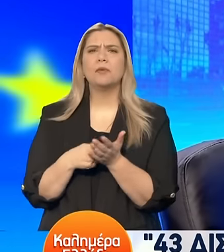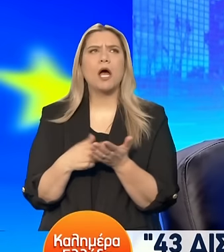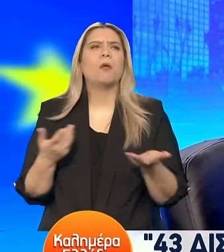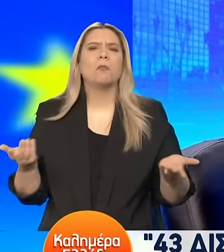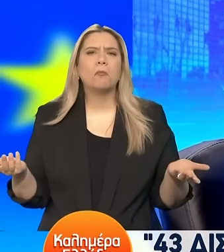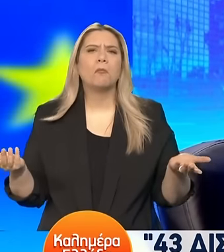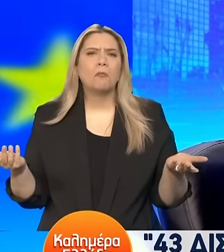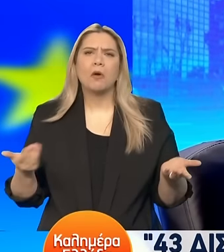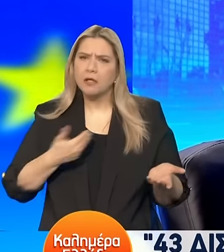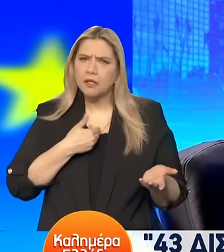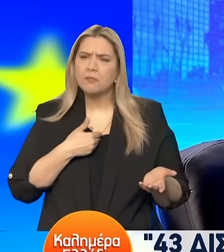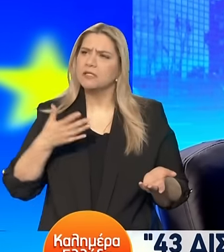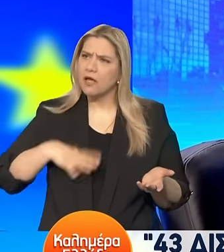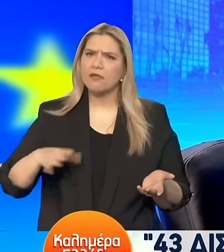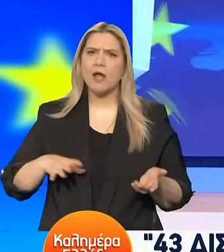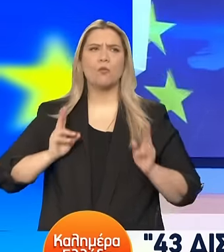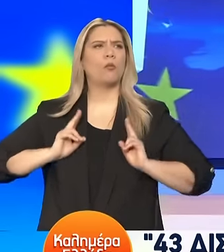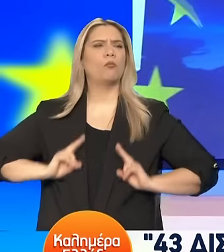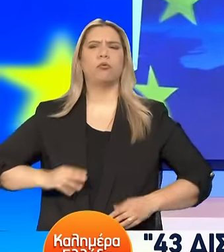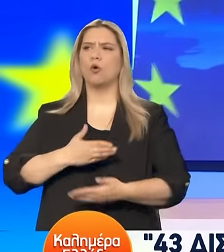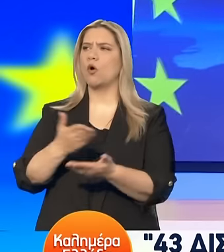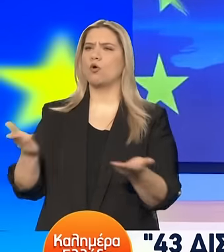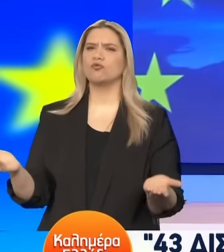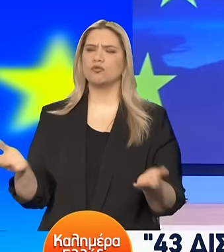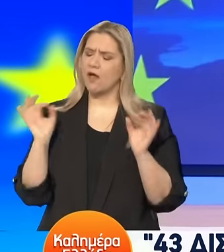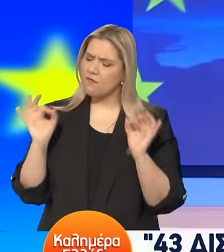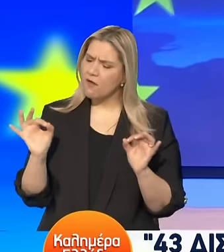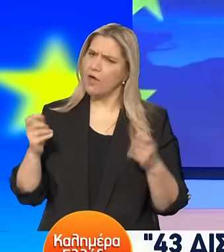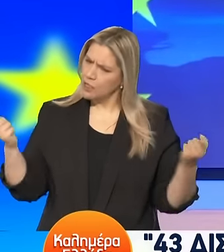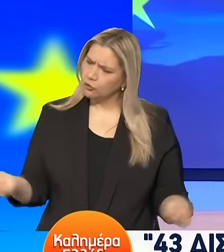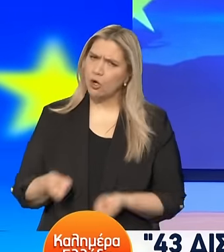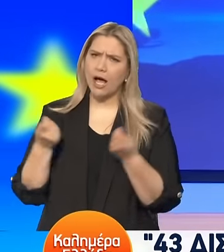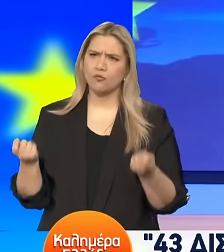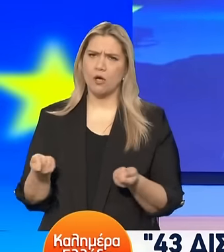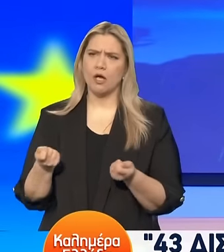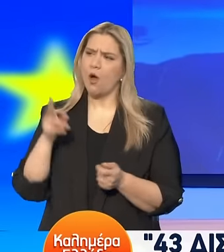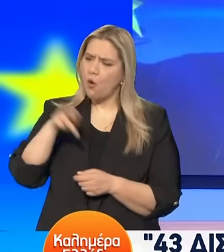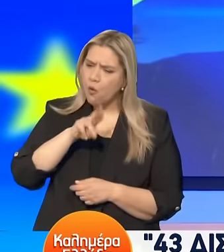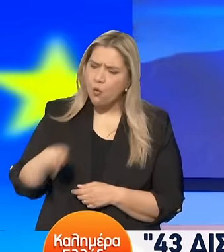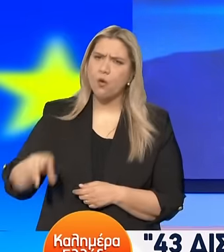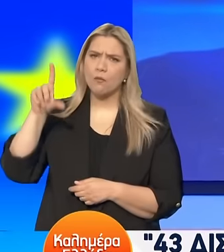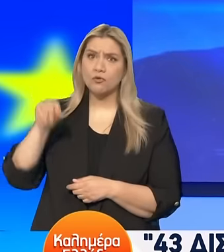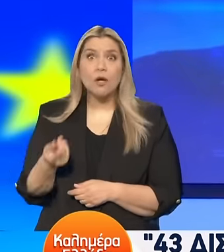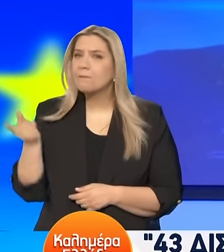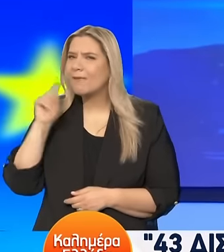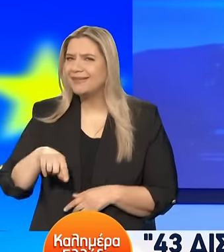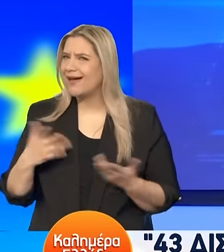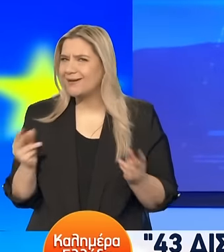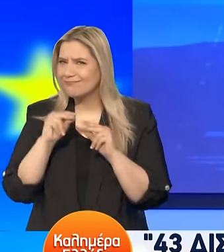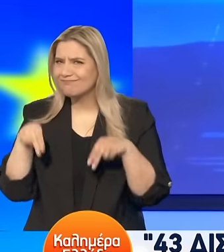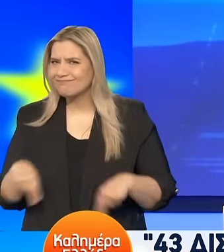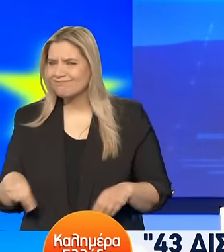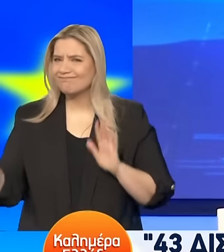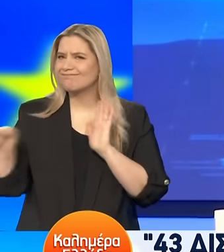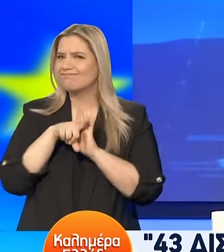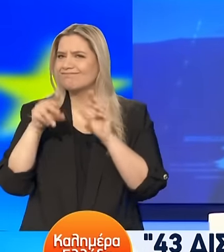ωραίο και εμείς θέλουμε να είμαστε ευχάριστο να πούμε βεβαίως το κάνουμε και μετά θα αναμετρηθούμε με τις συνέπειες μιας πολιτικής με πολλαπλάσιο κόστος